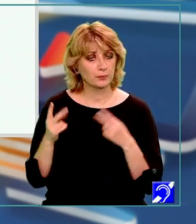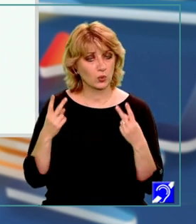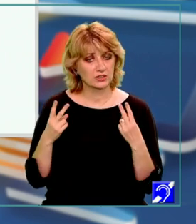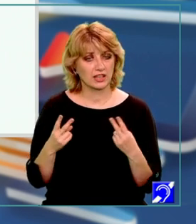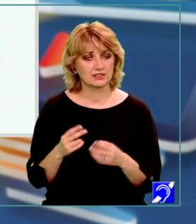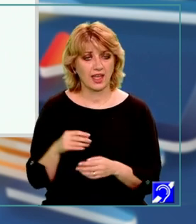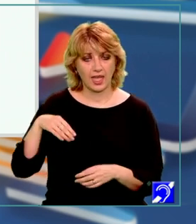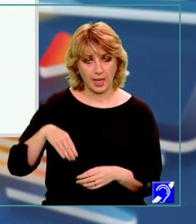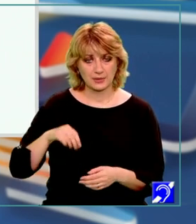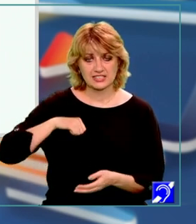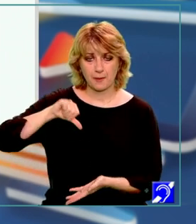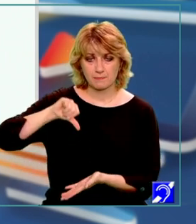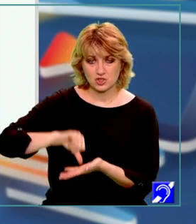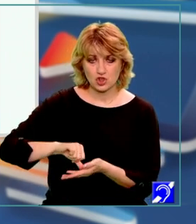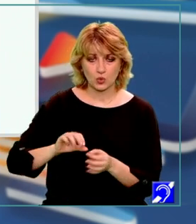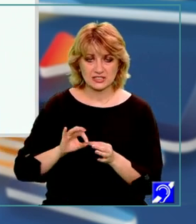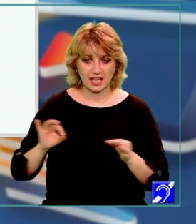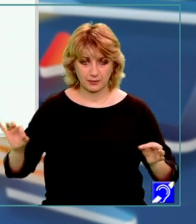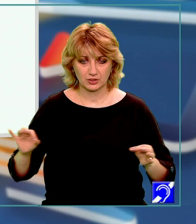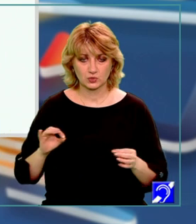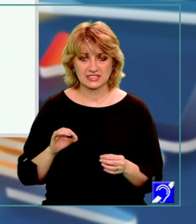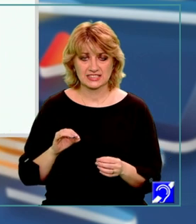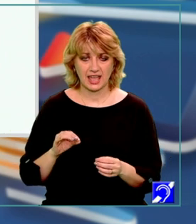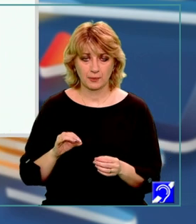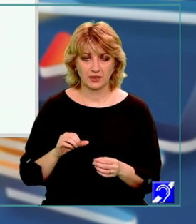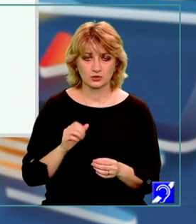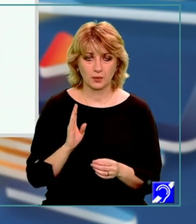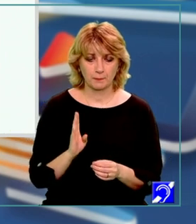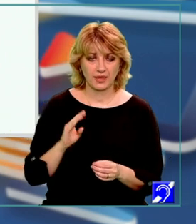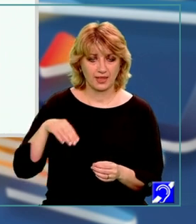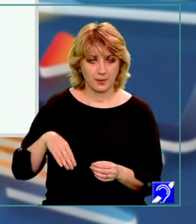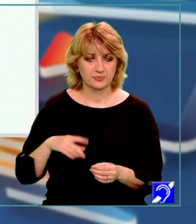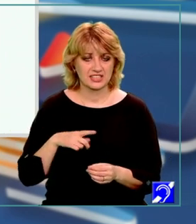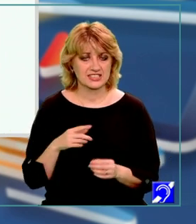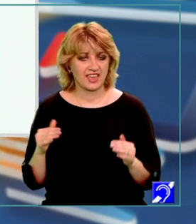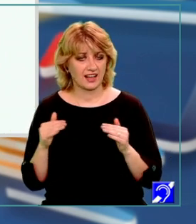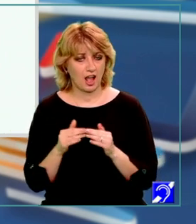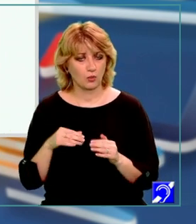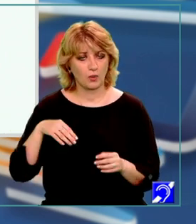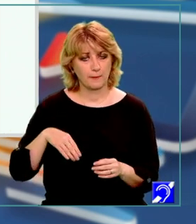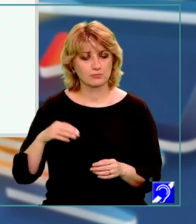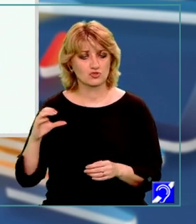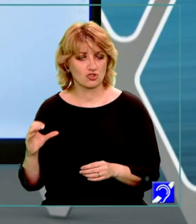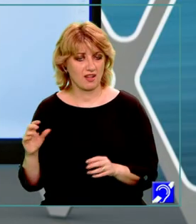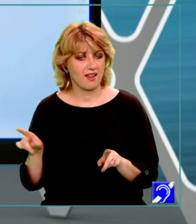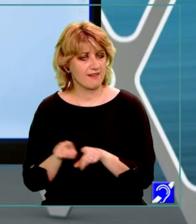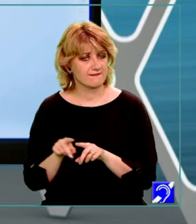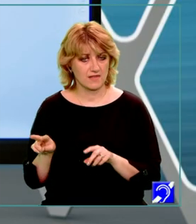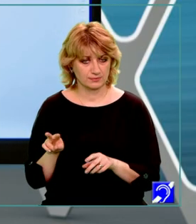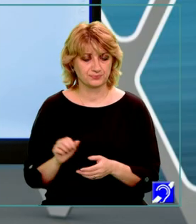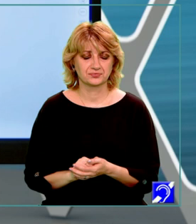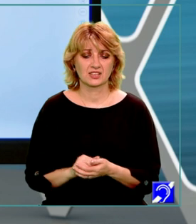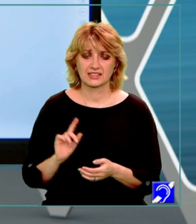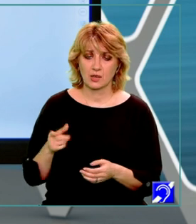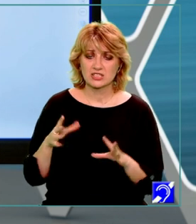anume că M este în mijlocul segmentului. Înseamnă că segmentul BM este congruent cu segmentul MC. Noi trebuie